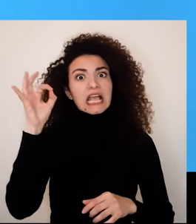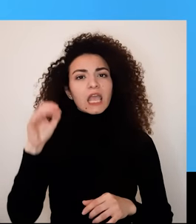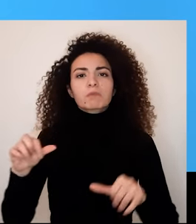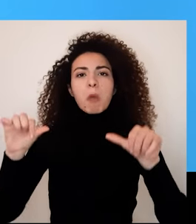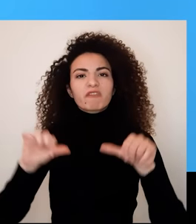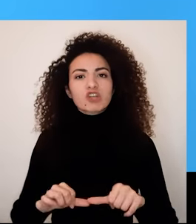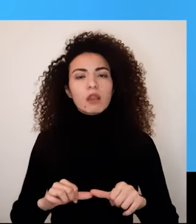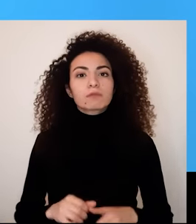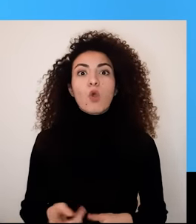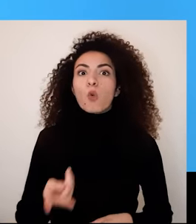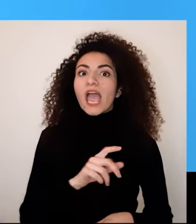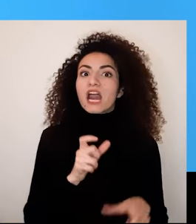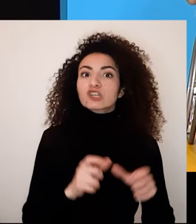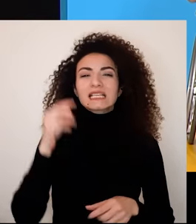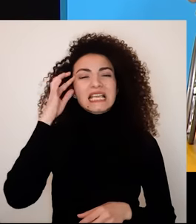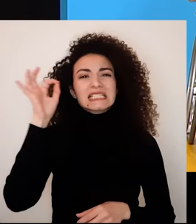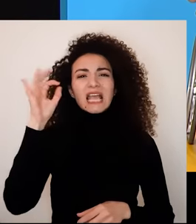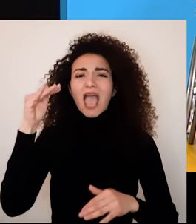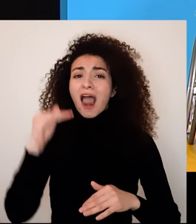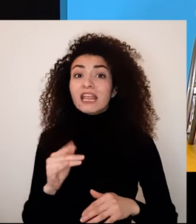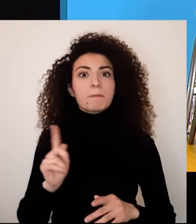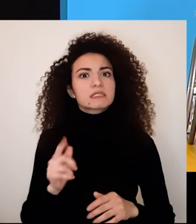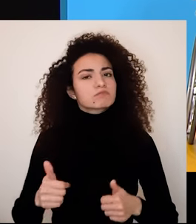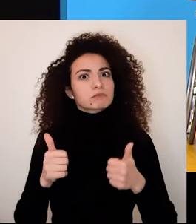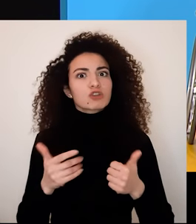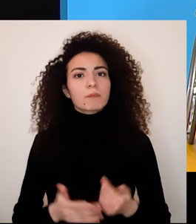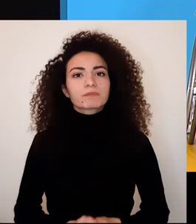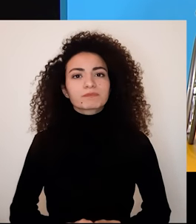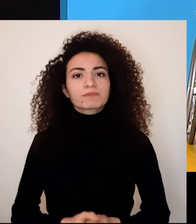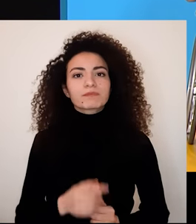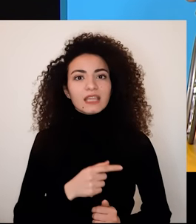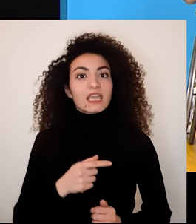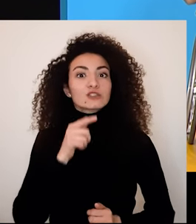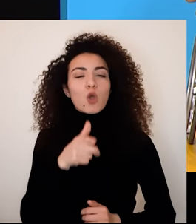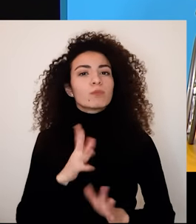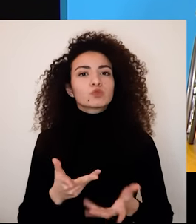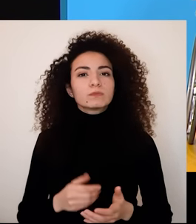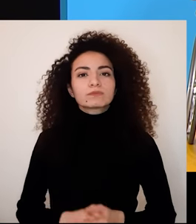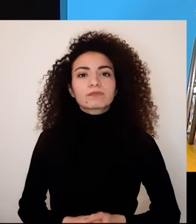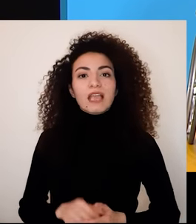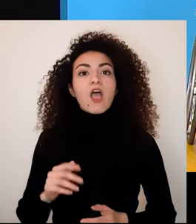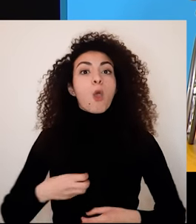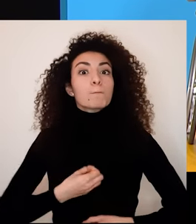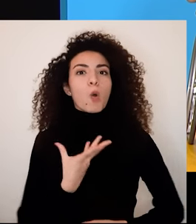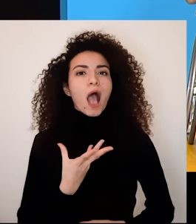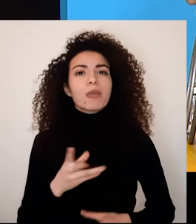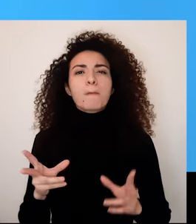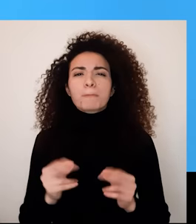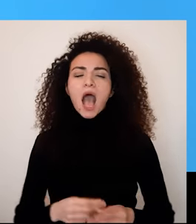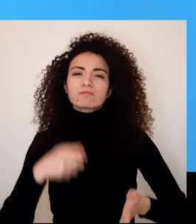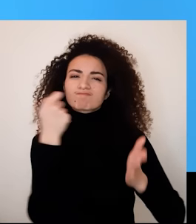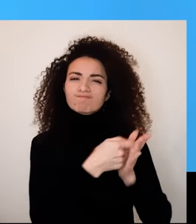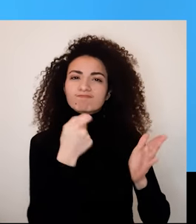أجابي داكورث بالمعادلة التالية الموهب ضرب الجهد بتساوي الكفاءة كفاءة ضرب الجهد بتساوي النجاح